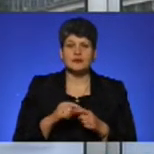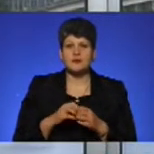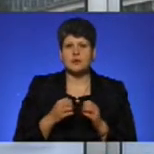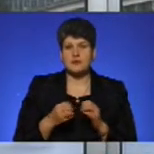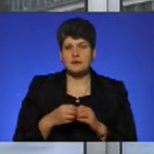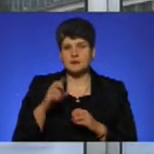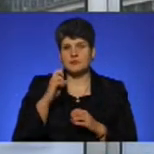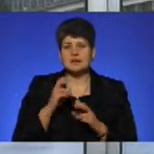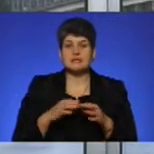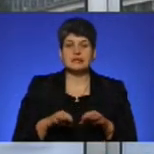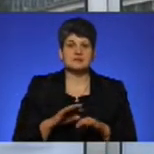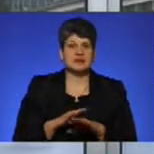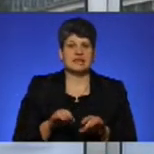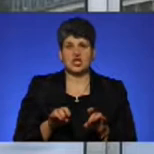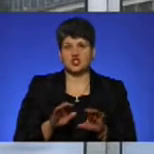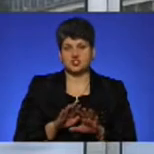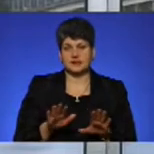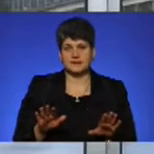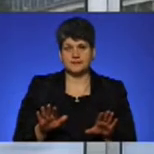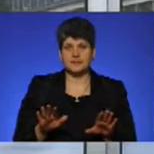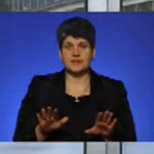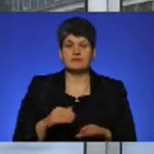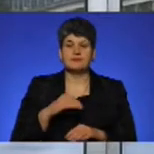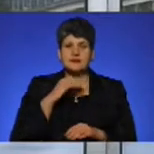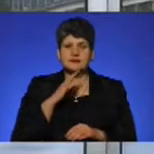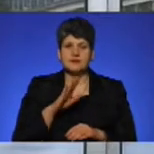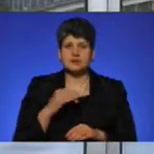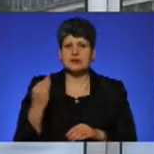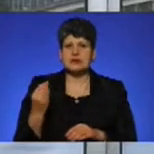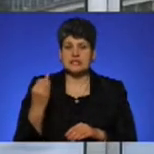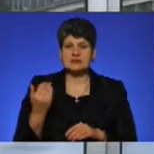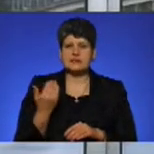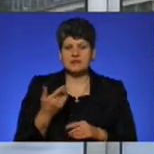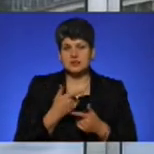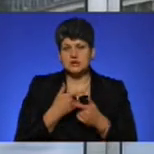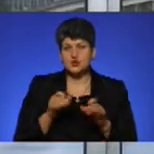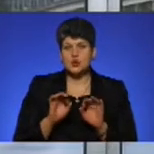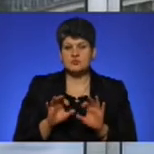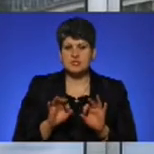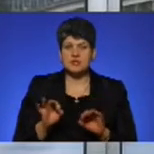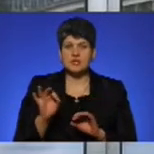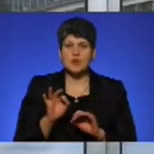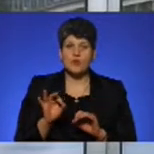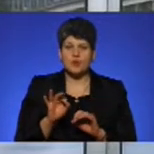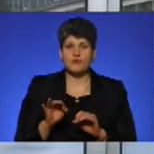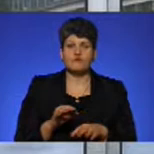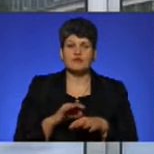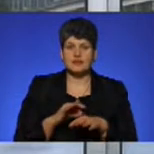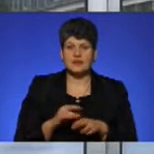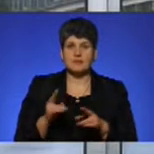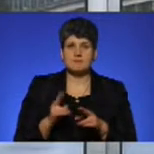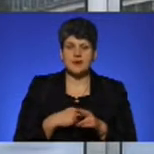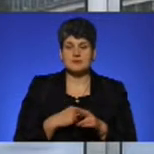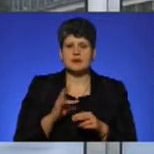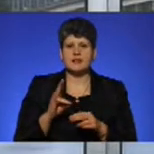транспорту не решить. Достаточно інтересне ваше сообщення по введению безналичной системи